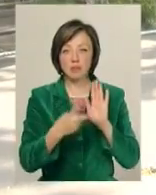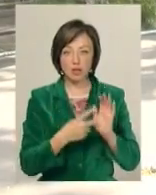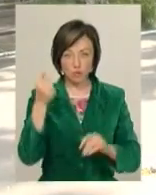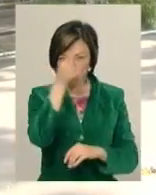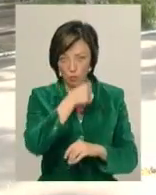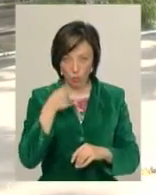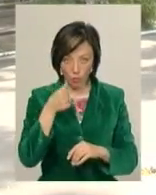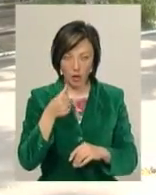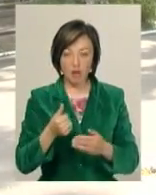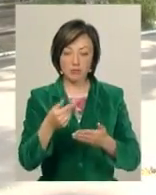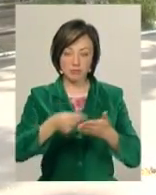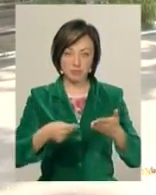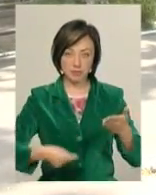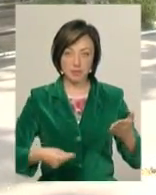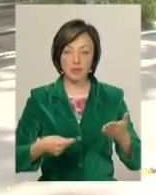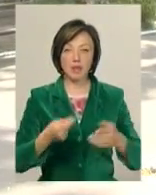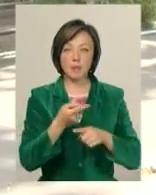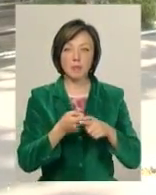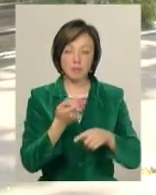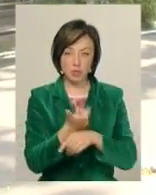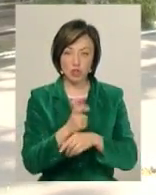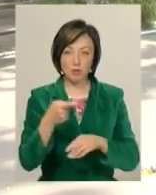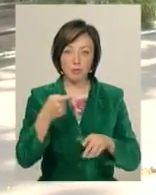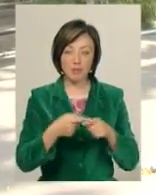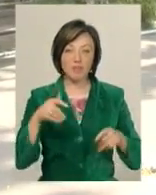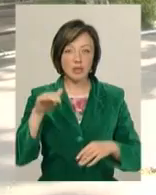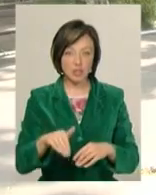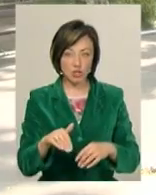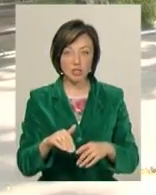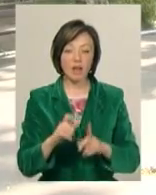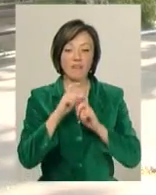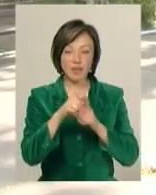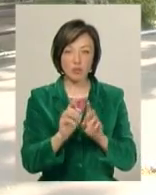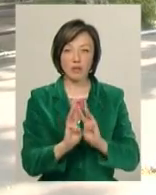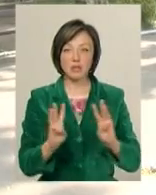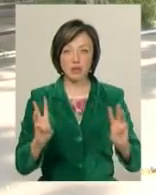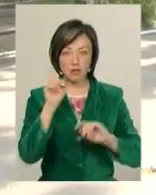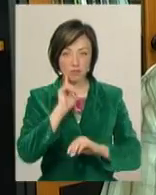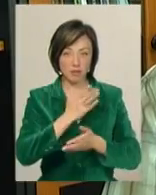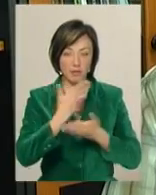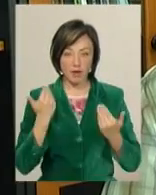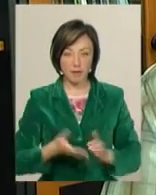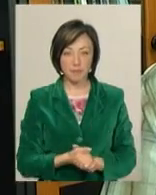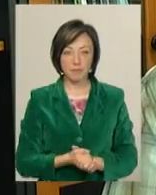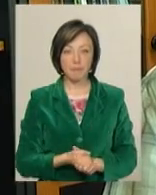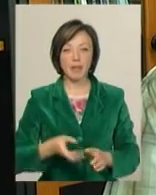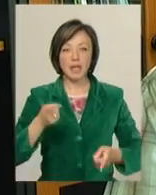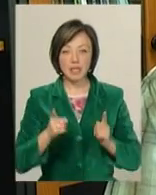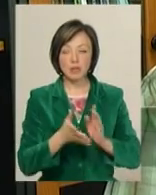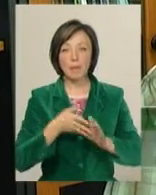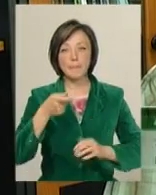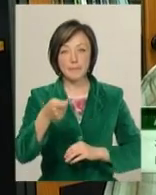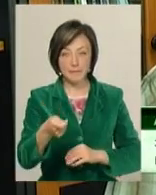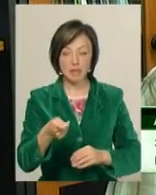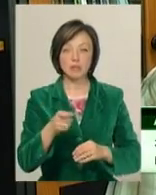року. Вона набрала понад пів тисячі підписів. Відповіді на неї на сайті немає. Дійсно, петиція була